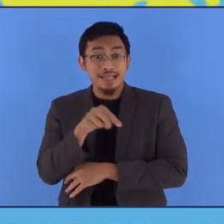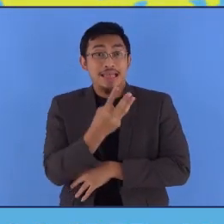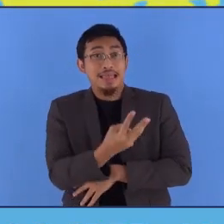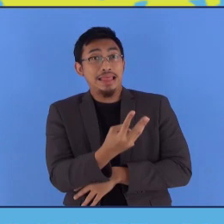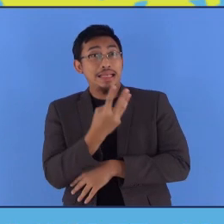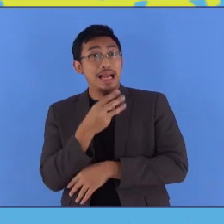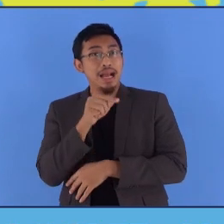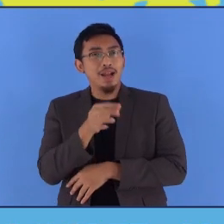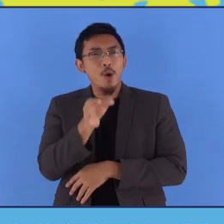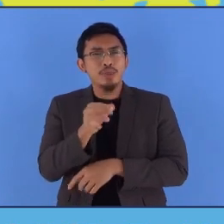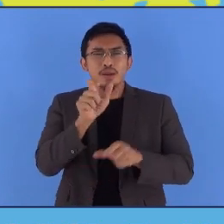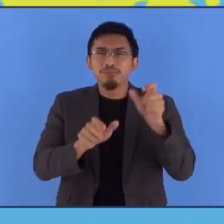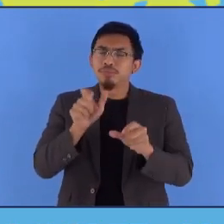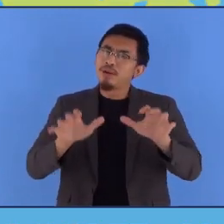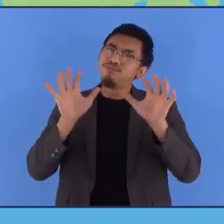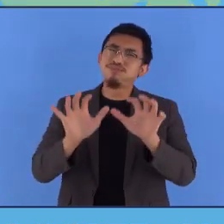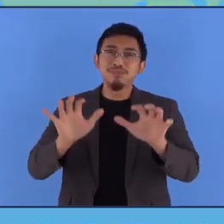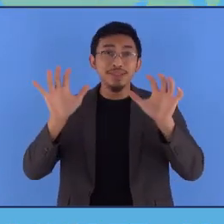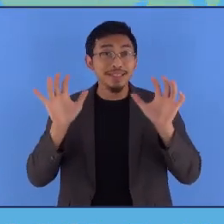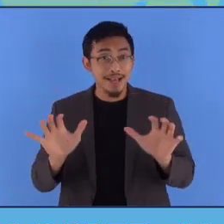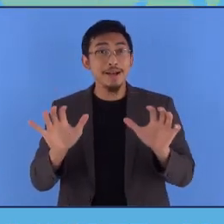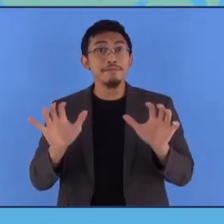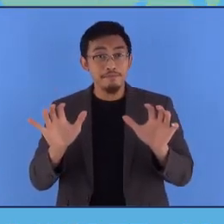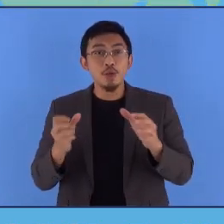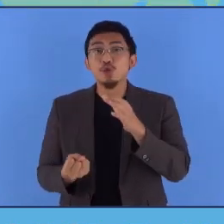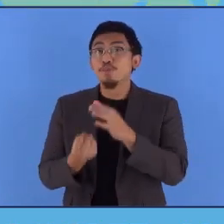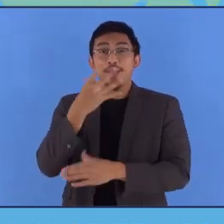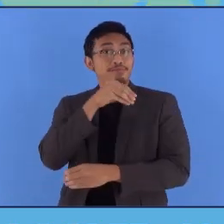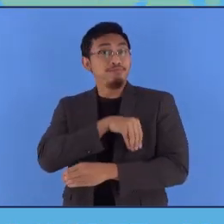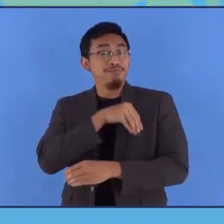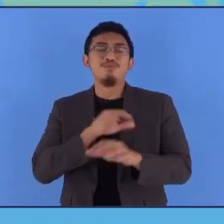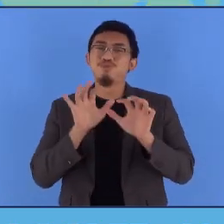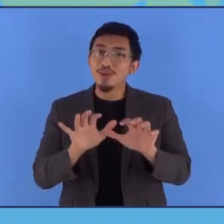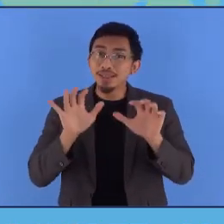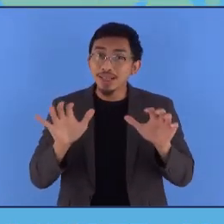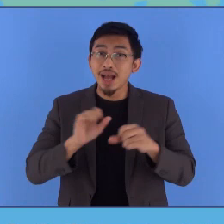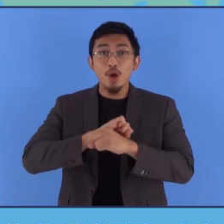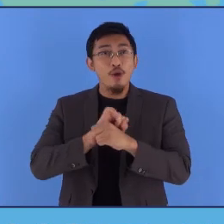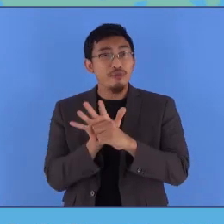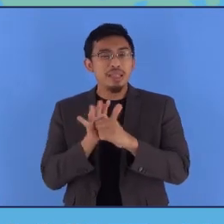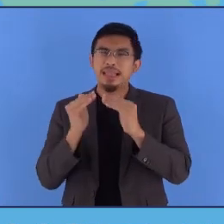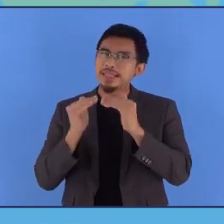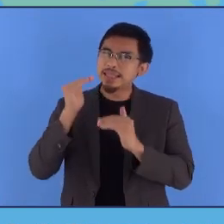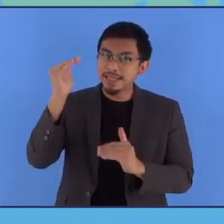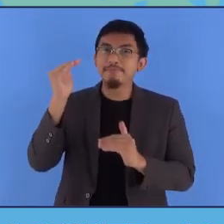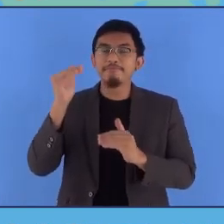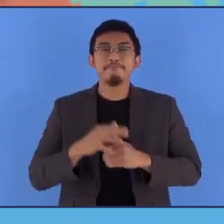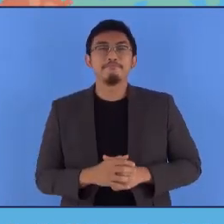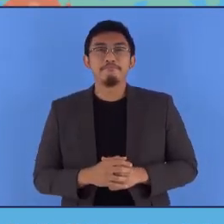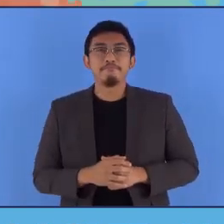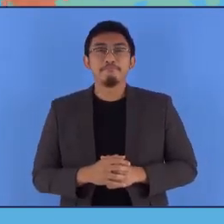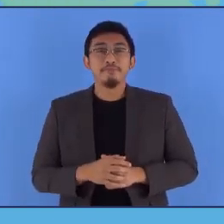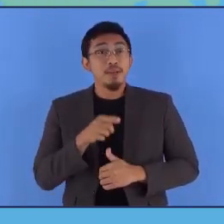Yang mana kota-kota tersebut adalah kota padat penduduk dan sumber mata pencaharian Dan memiliki kasus COVID-19